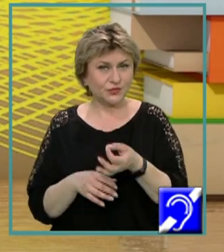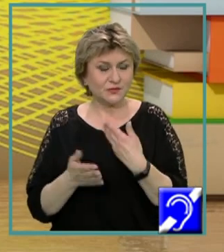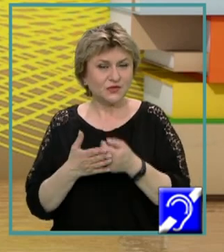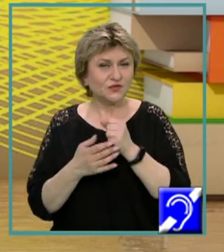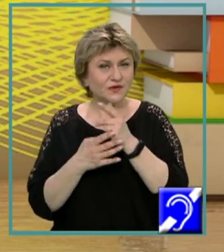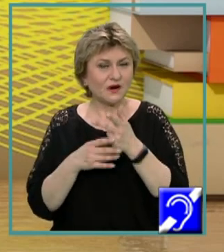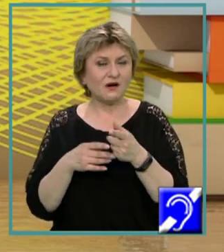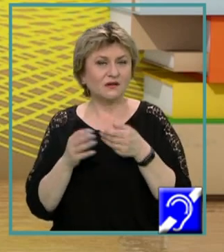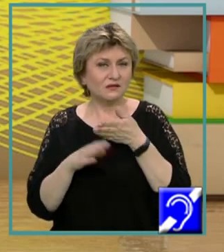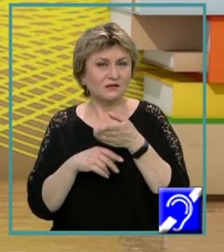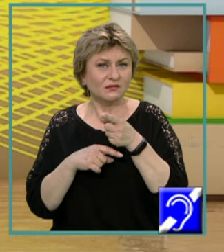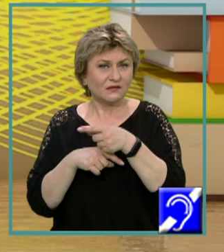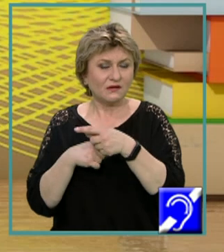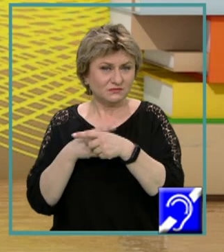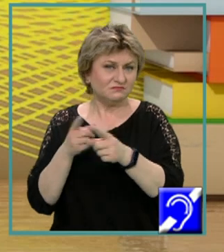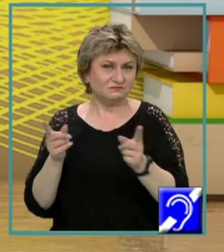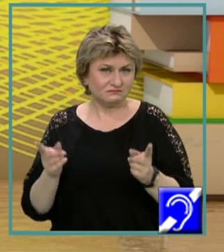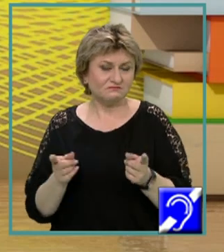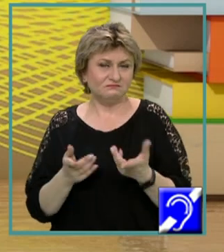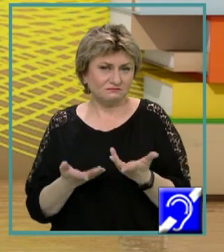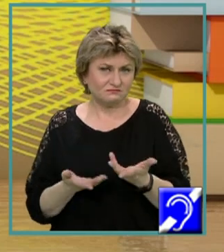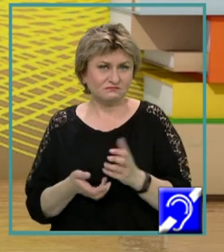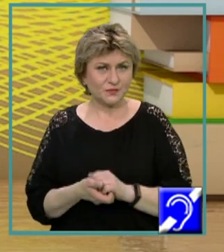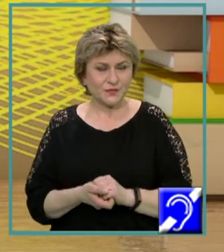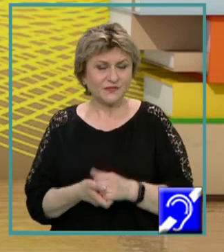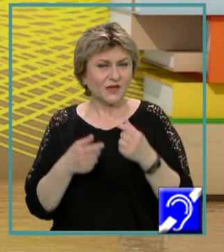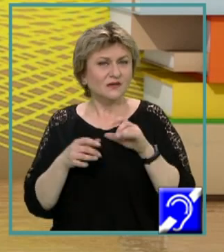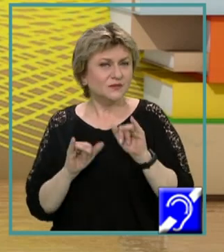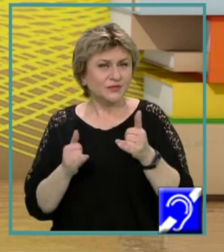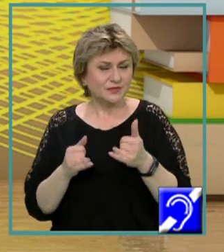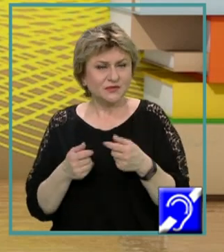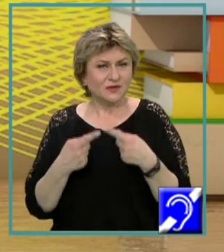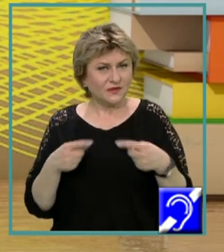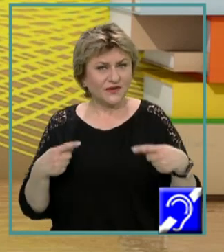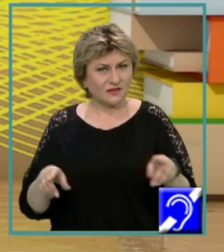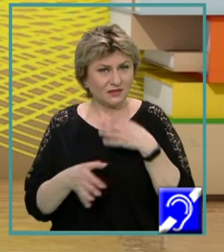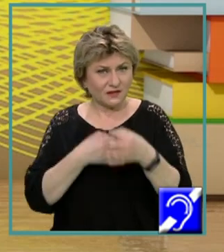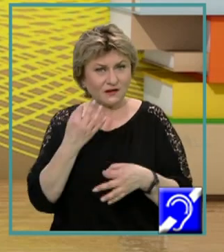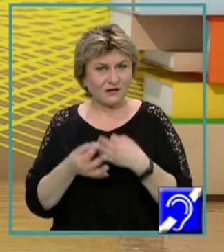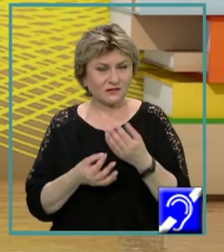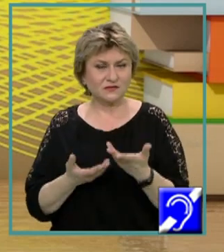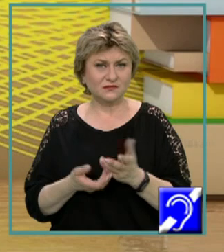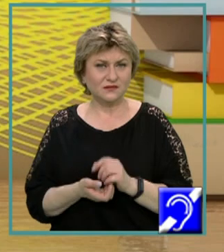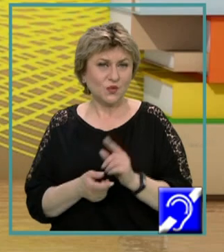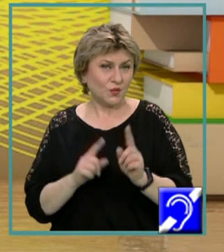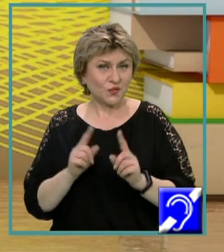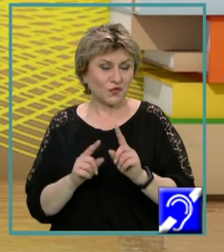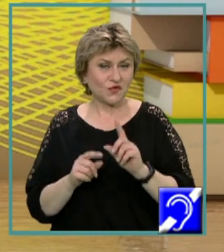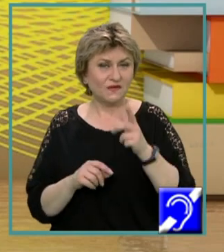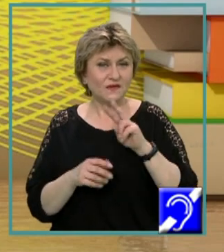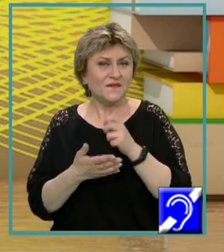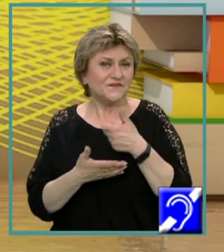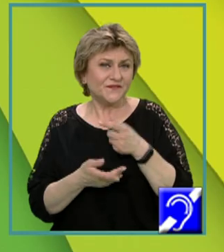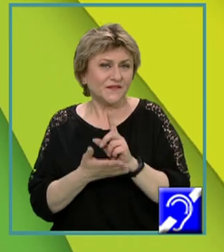fiecare dintre ei situație diferită de cea a declarării unor variabile